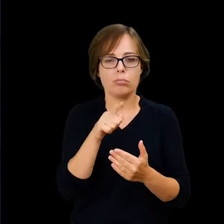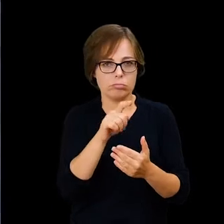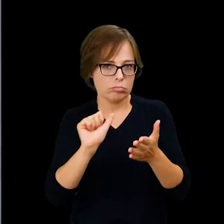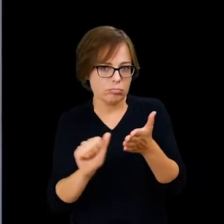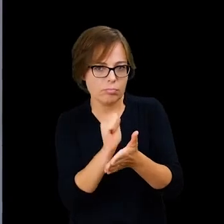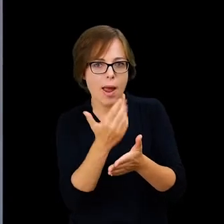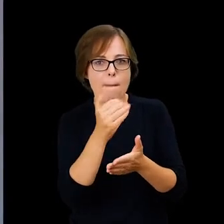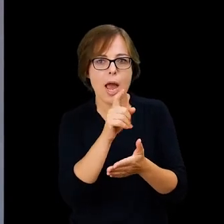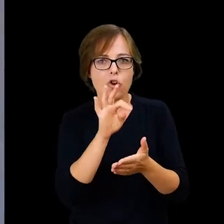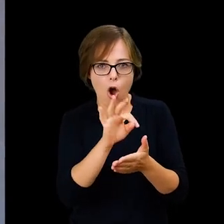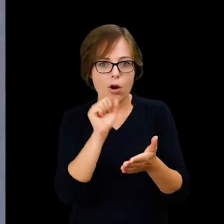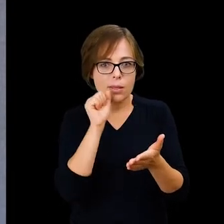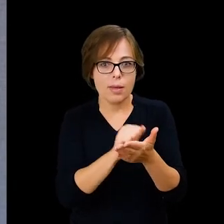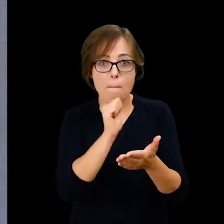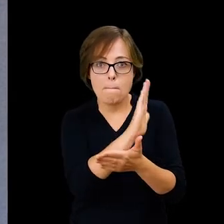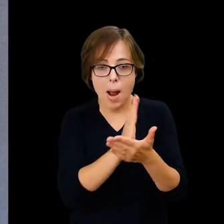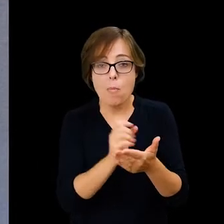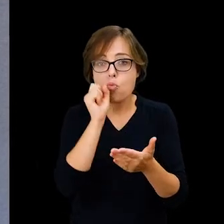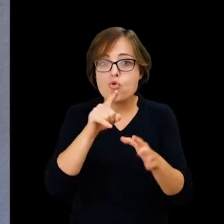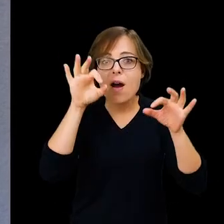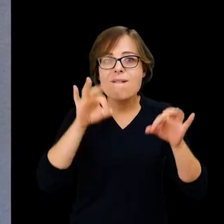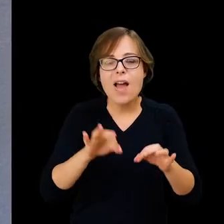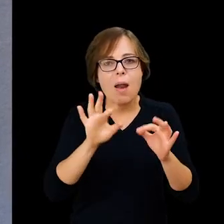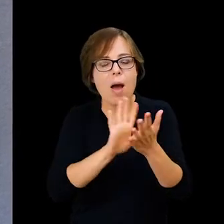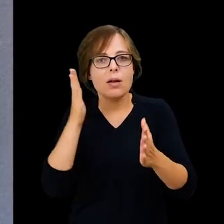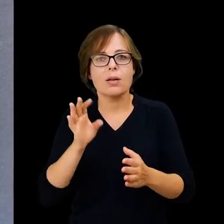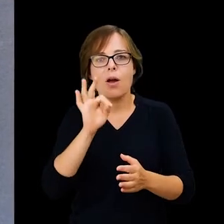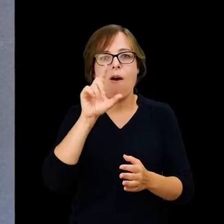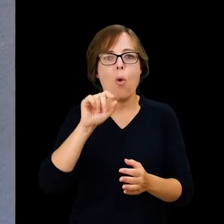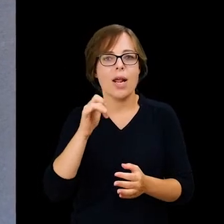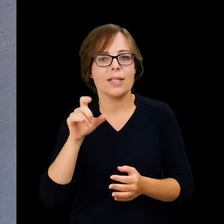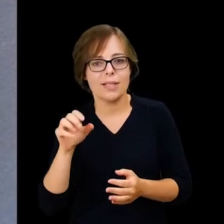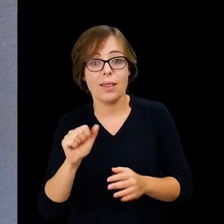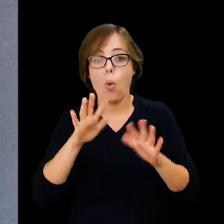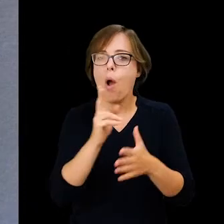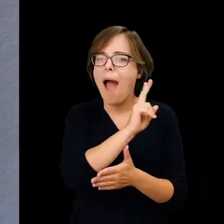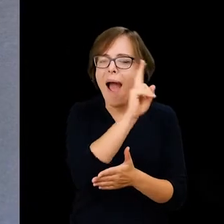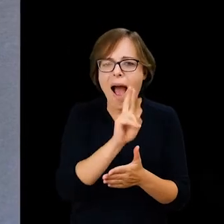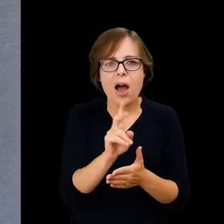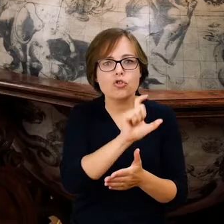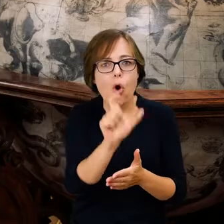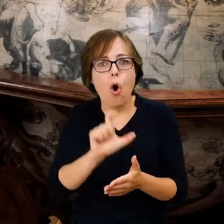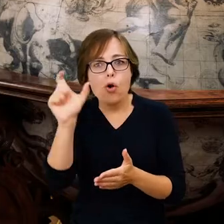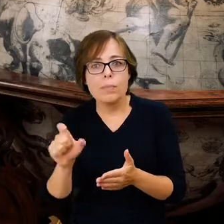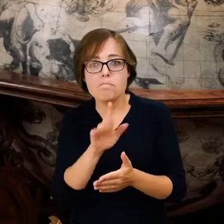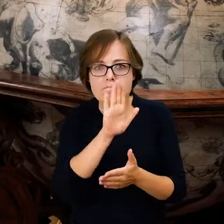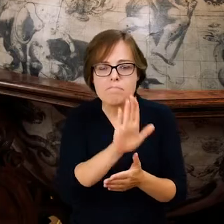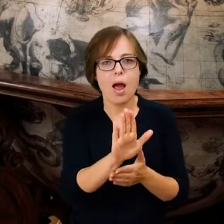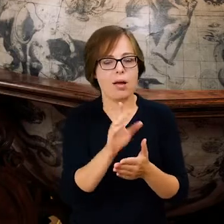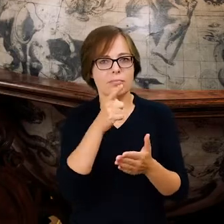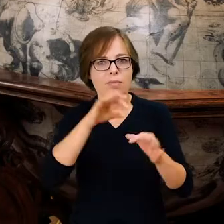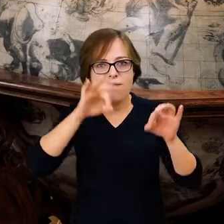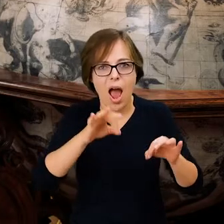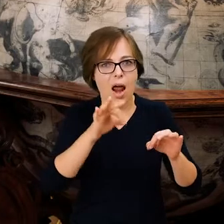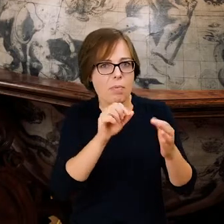odnaleziono fragmenty farby fluorescencyjnej, co oznaczało, że każdy kontynent był oznaczony taką farbą. Każdy gwiazdozbiór